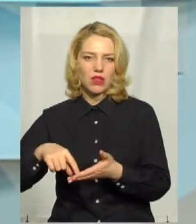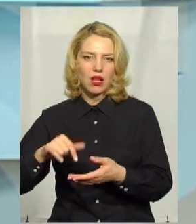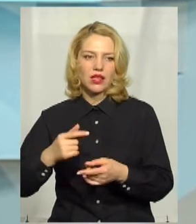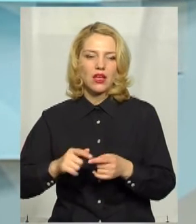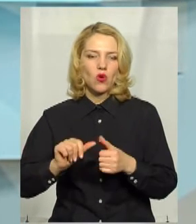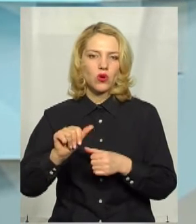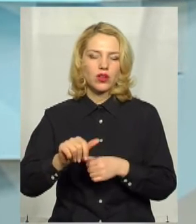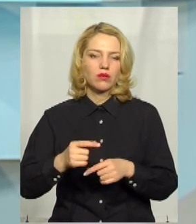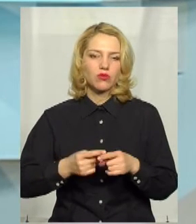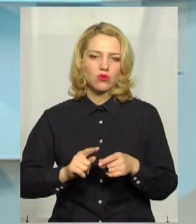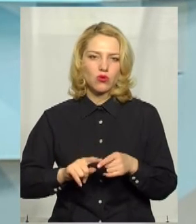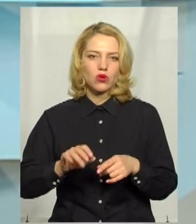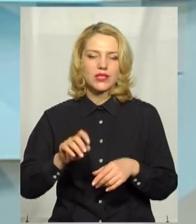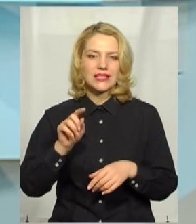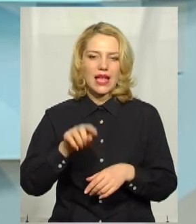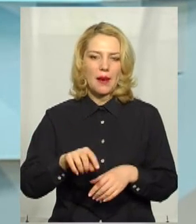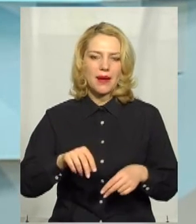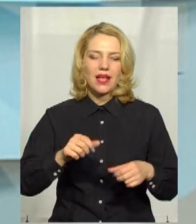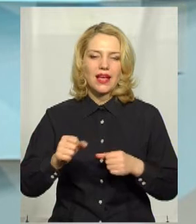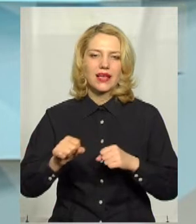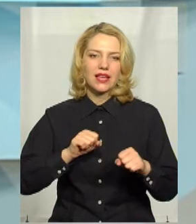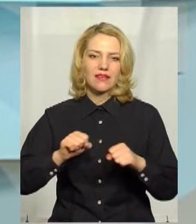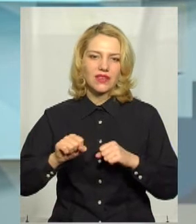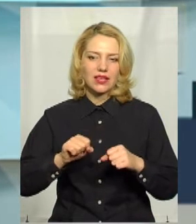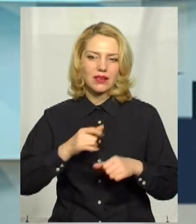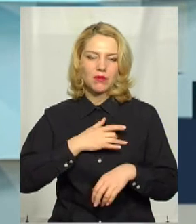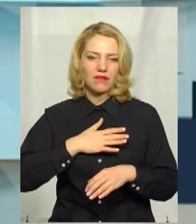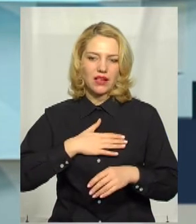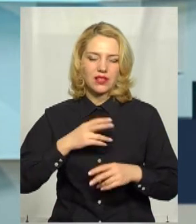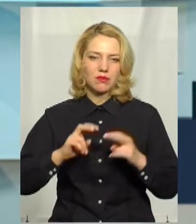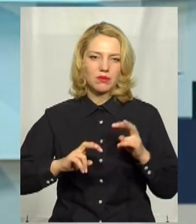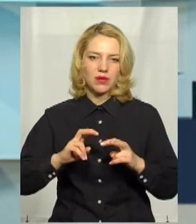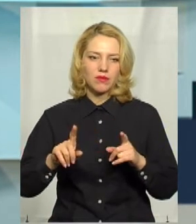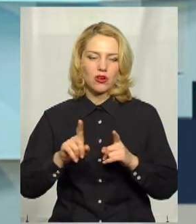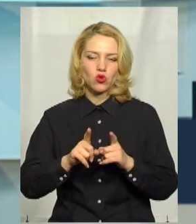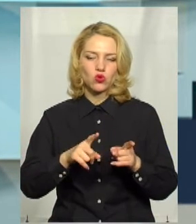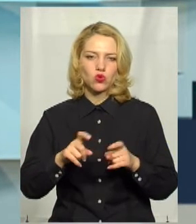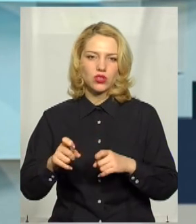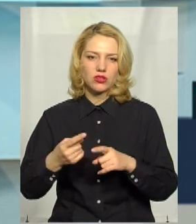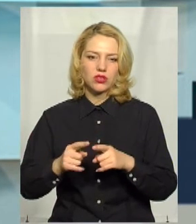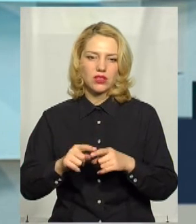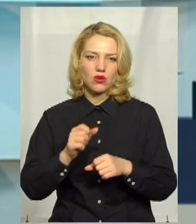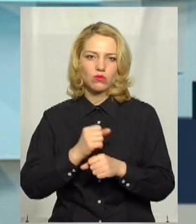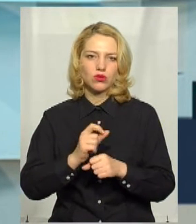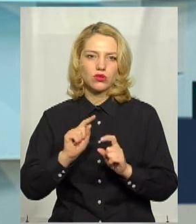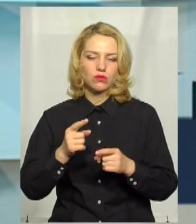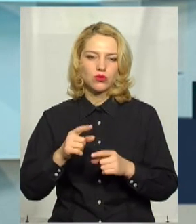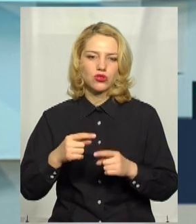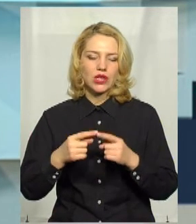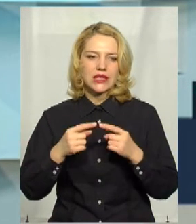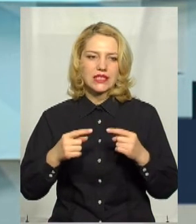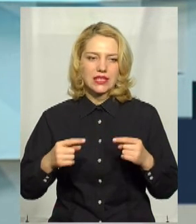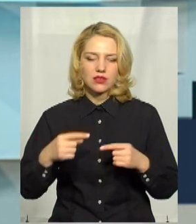того, саме керівники приватних підприємств, вони також долучаються до цієї роботи, тому що всі засоби